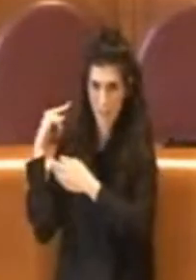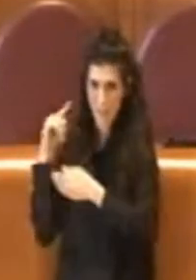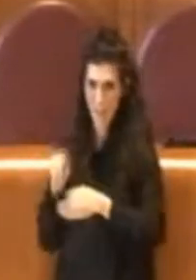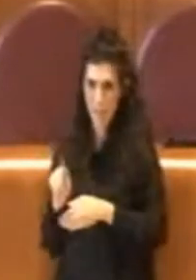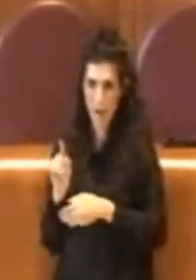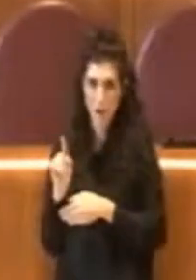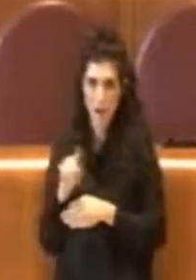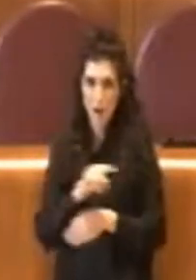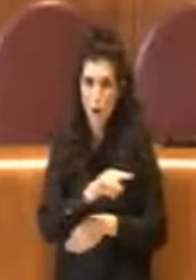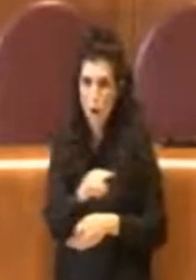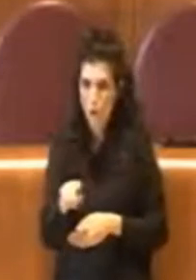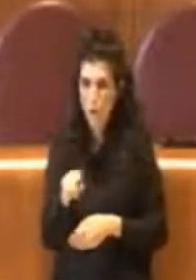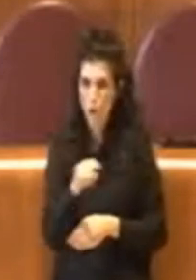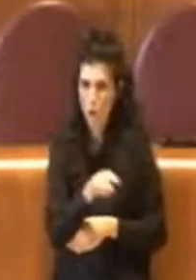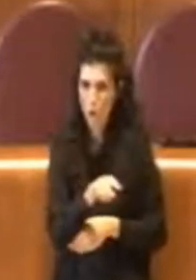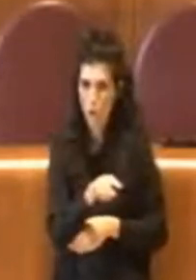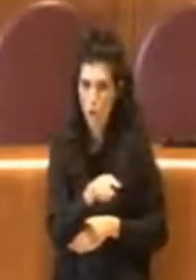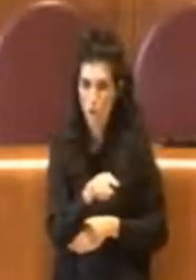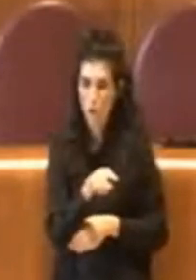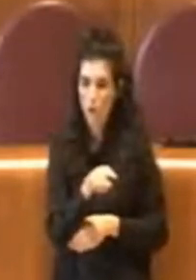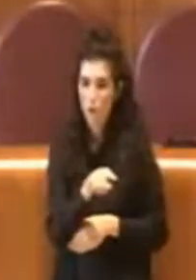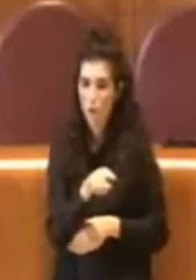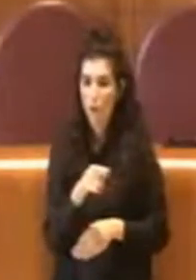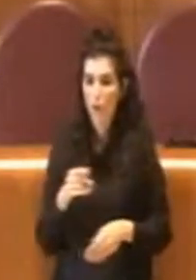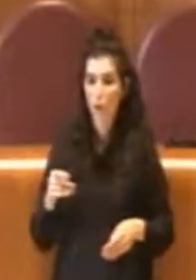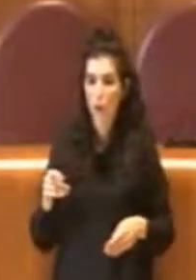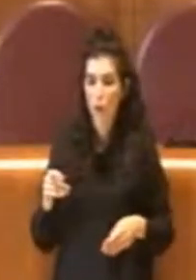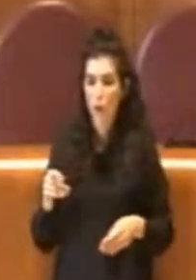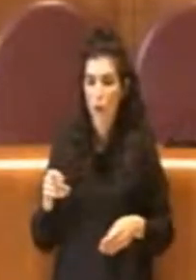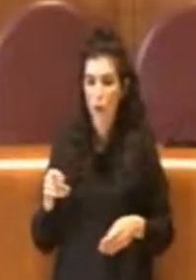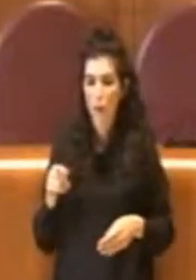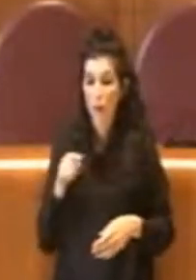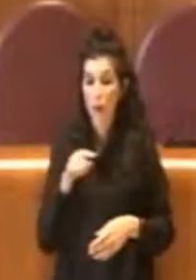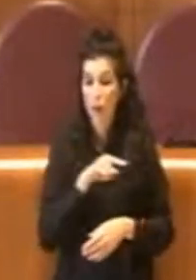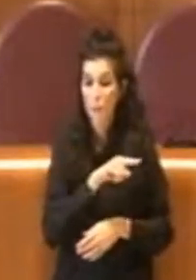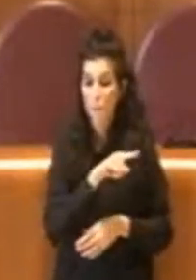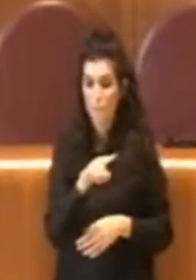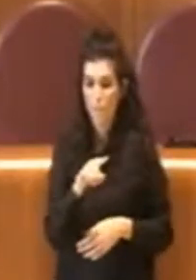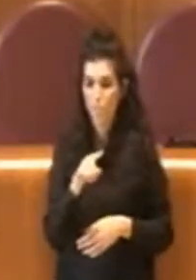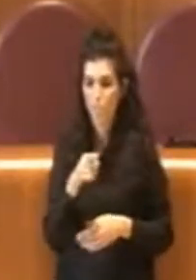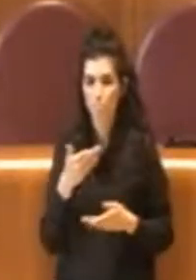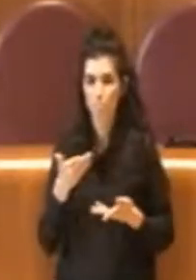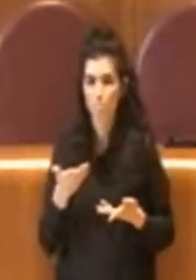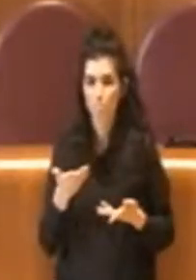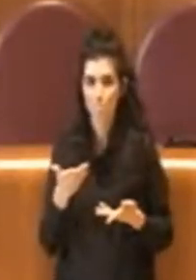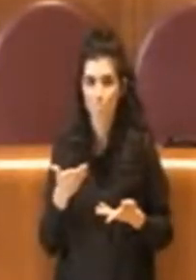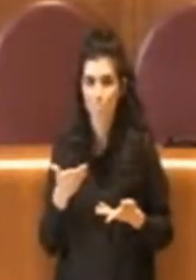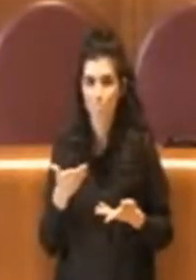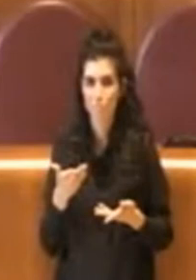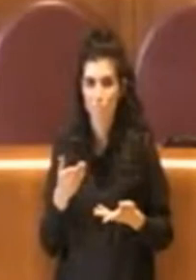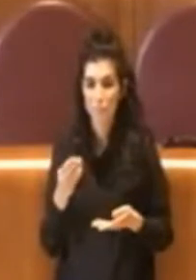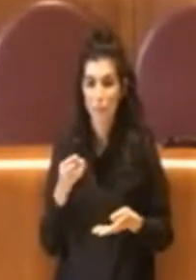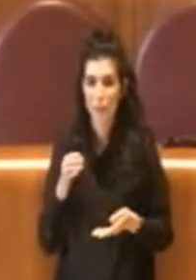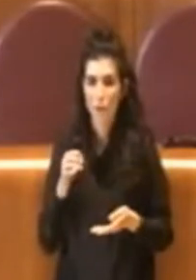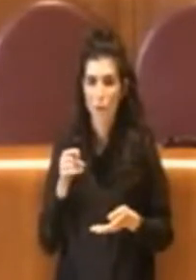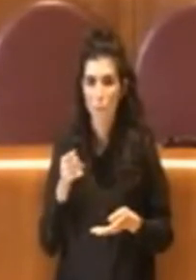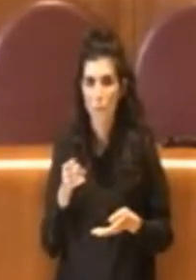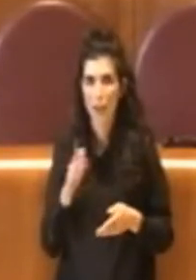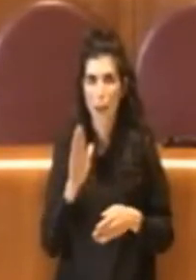coordinamento strategico delle partecipate, in realtà si tratta di montagne che partoriscono i topolini.